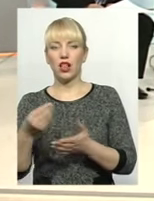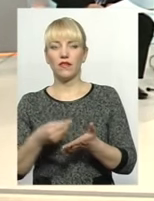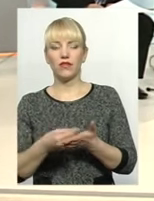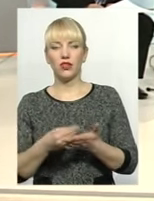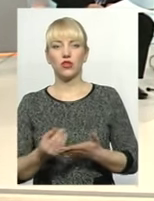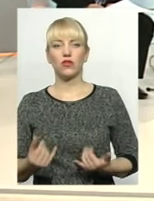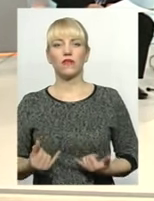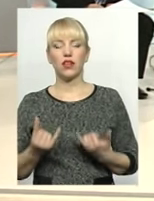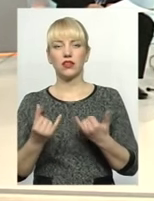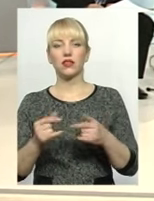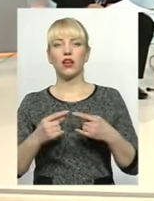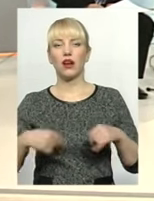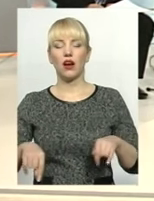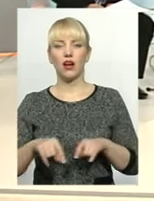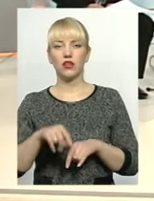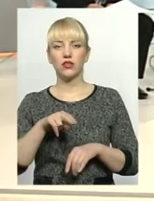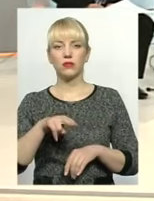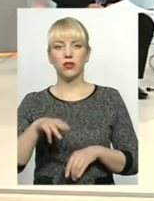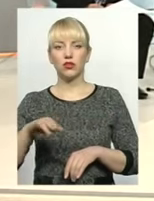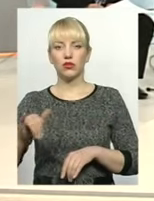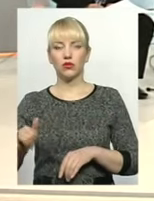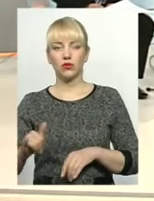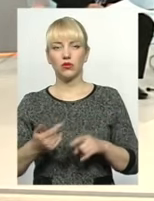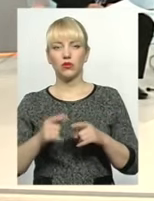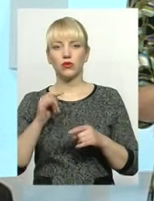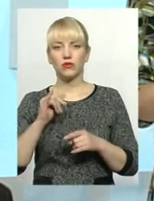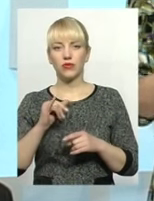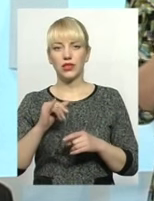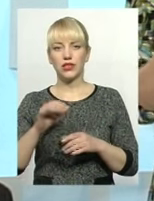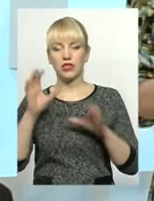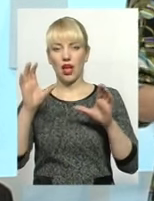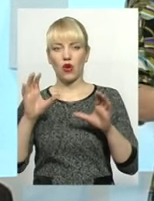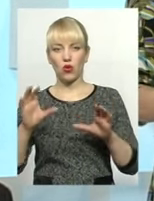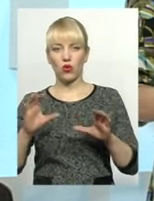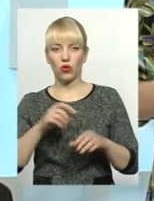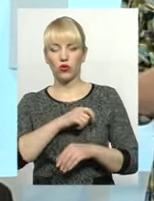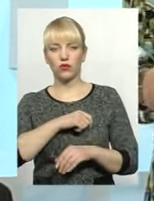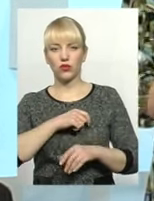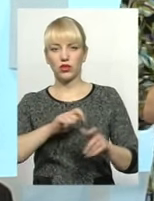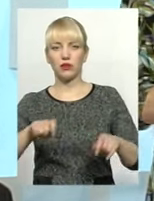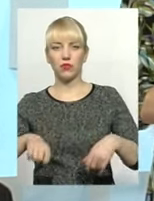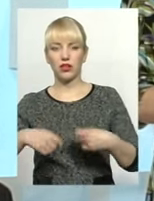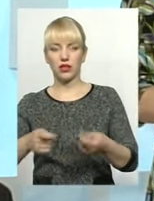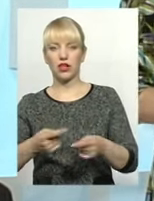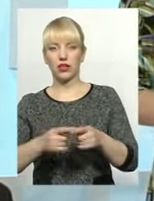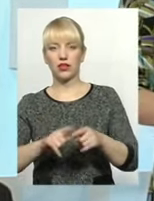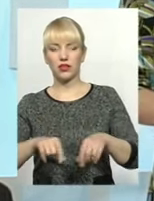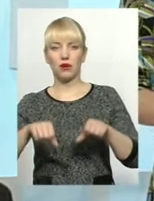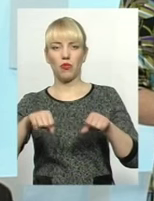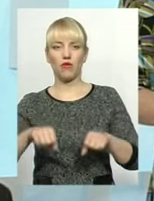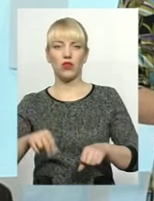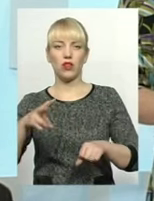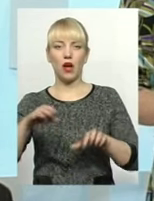галузі профтехосвіти. З одного боку, законотворець спередав ці повноваження на місцевий рівень, з